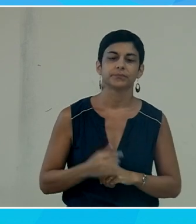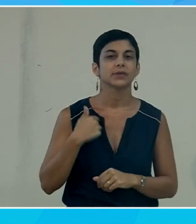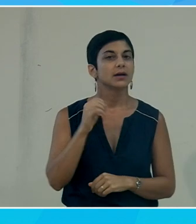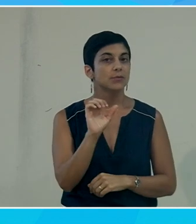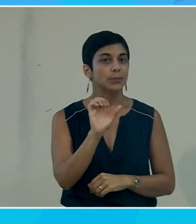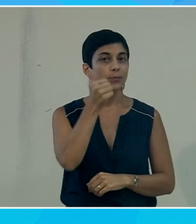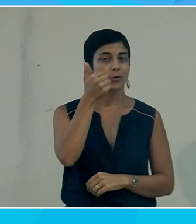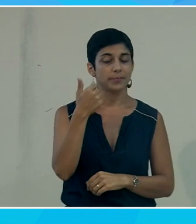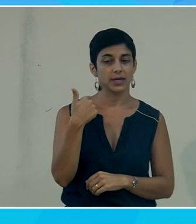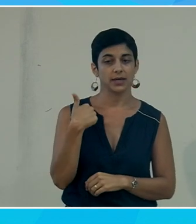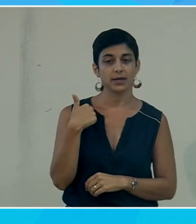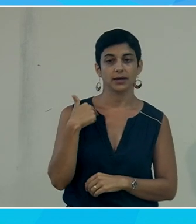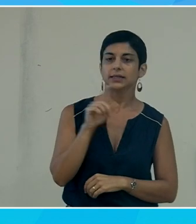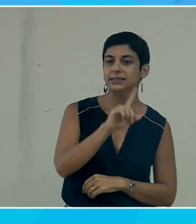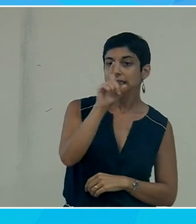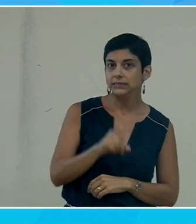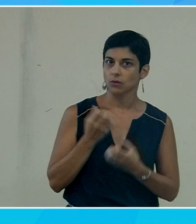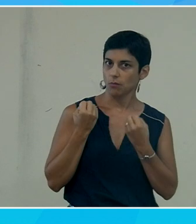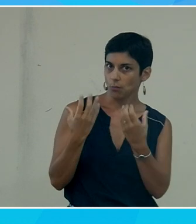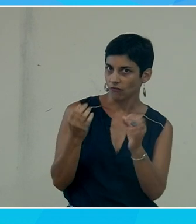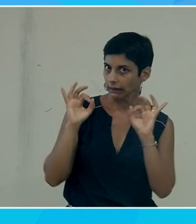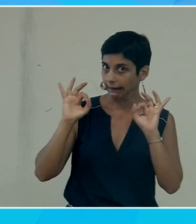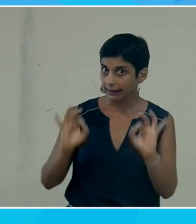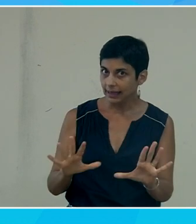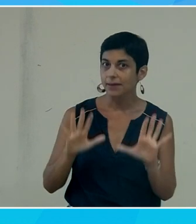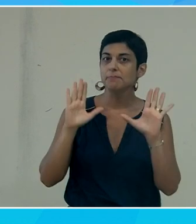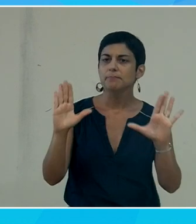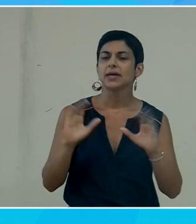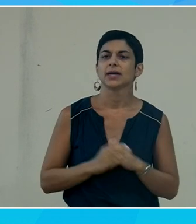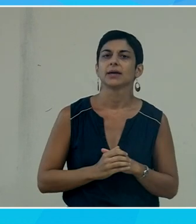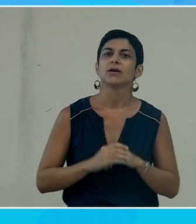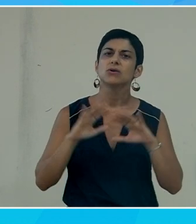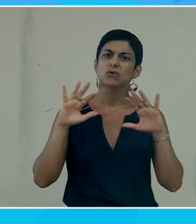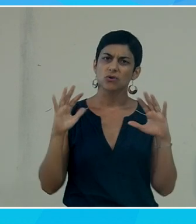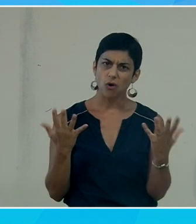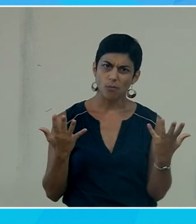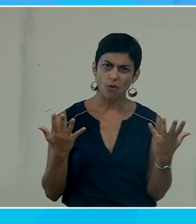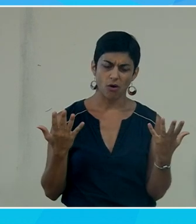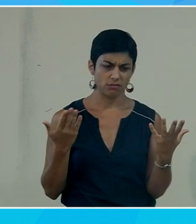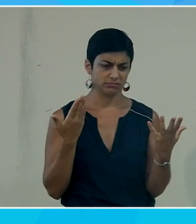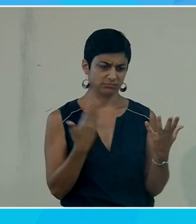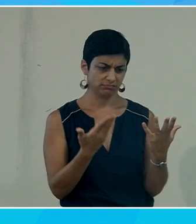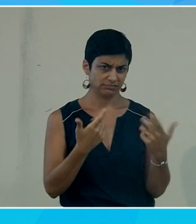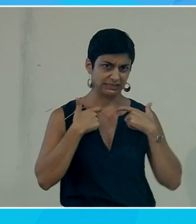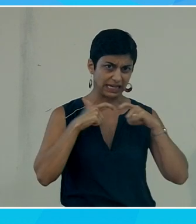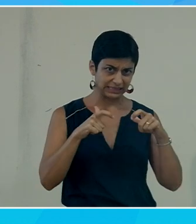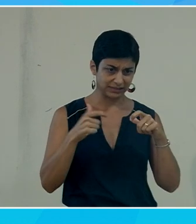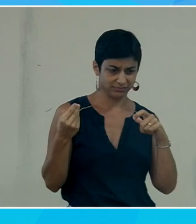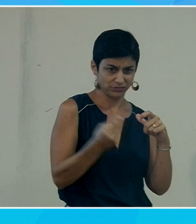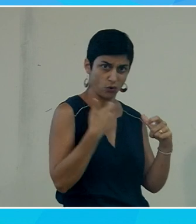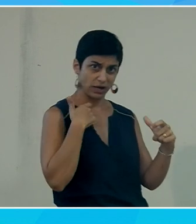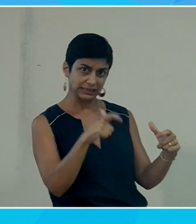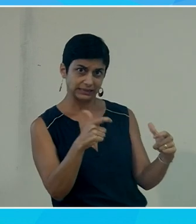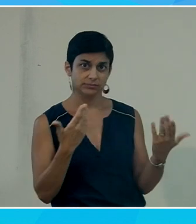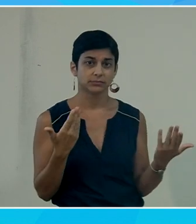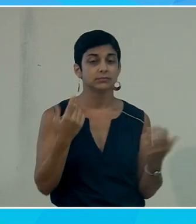question qui n'est pas provocatrice du tout mais comment rend-on l'accessibilité à l'accessibilité ?'est à dire